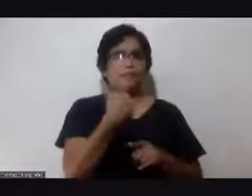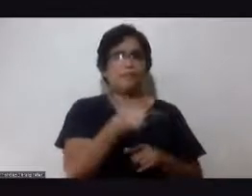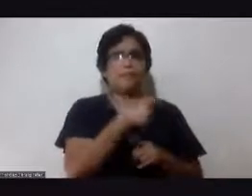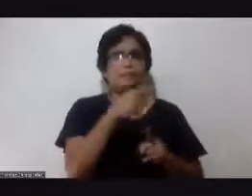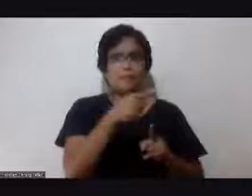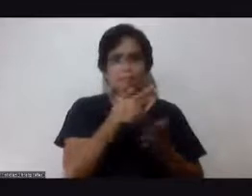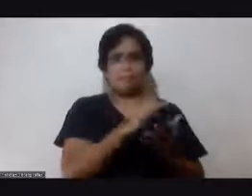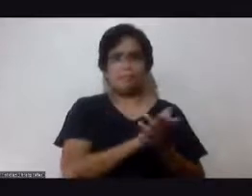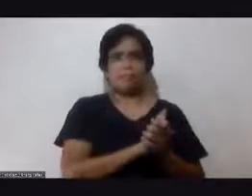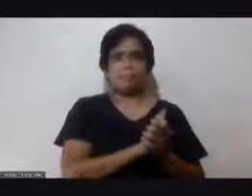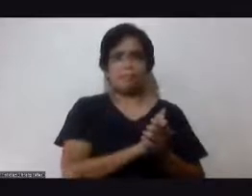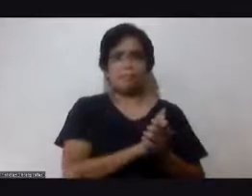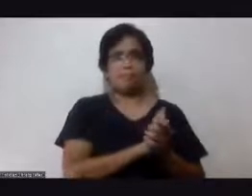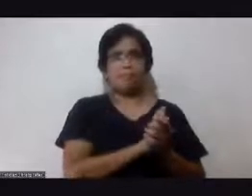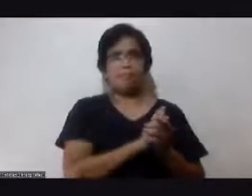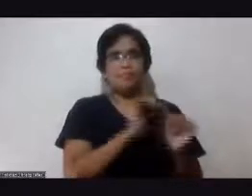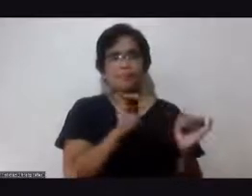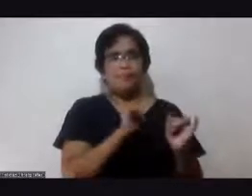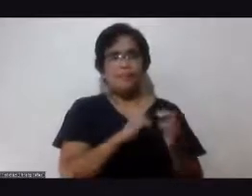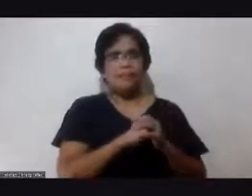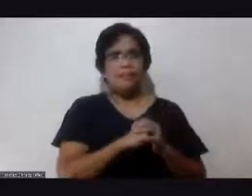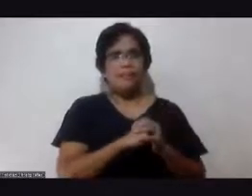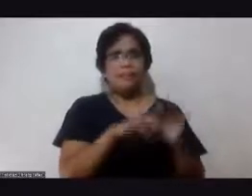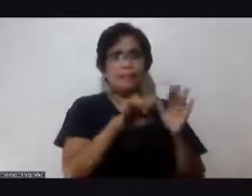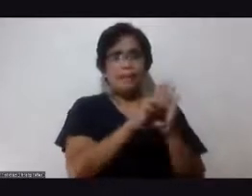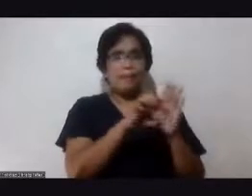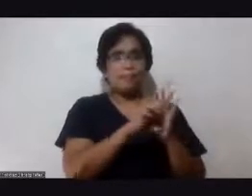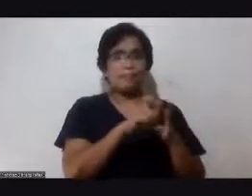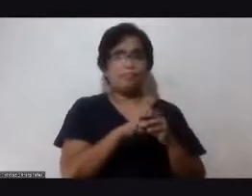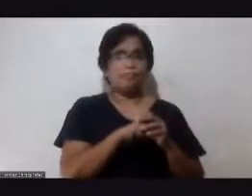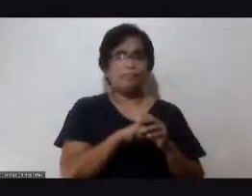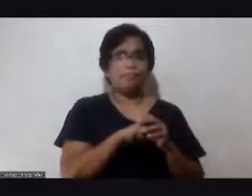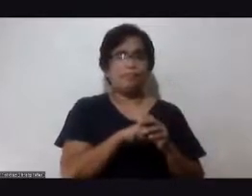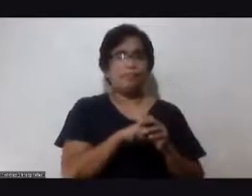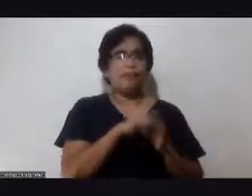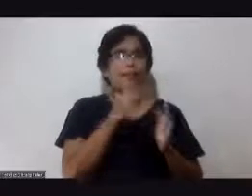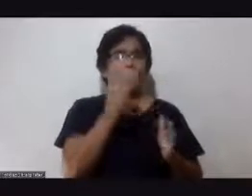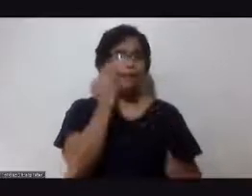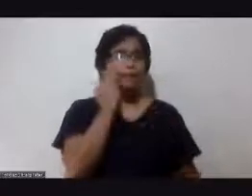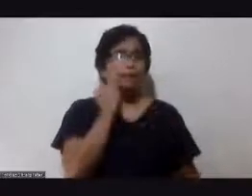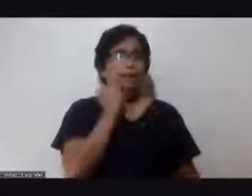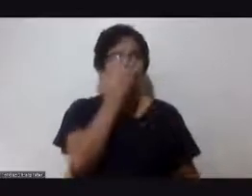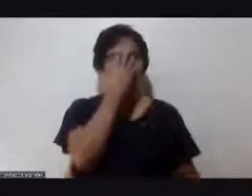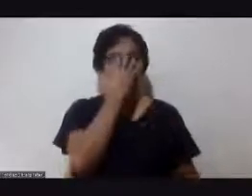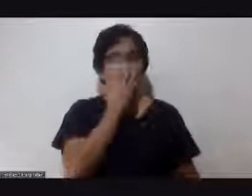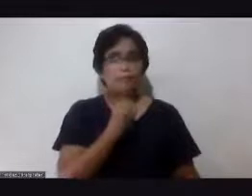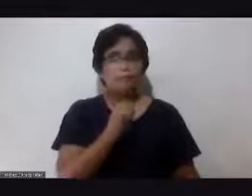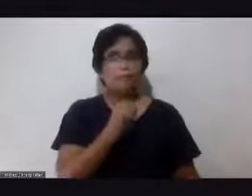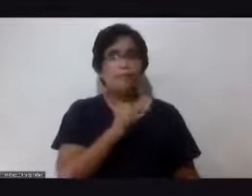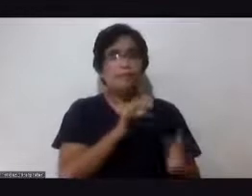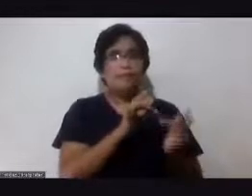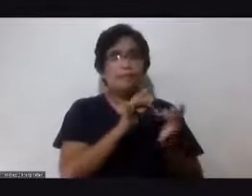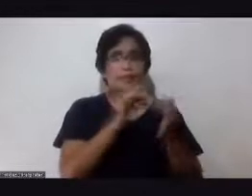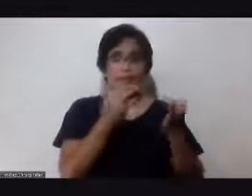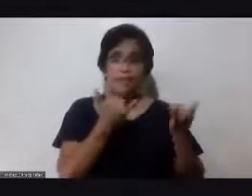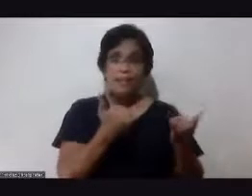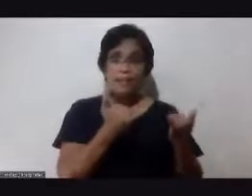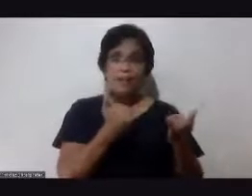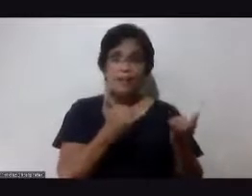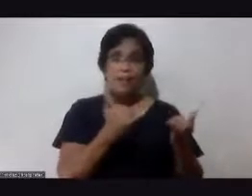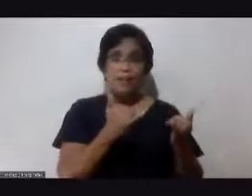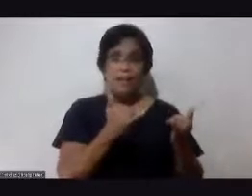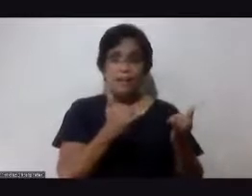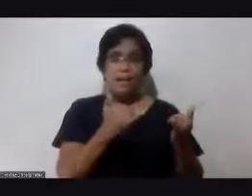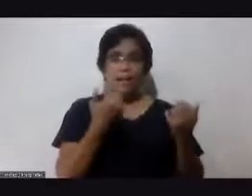kapanalig o ng ating mga tagapakinig katulad ng puyat lalong lalong at ngayon meron na tayong ibang lifestyle na ang ating trabaho ay